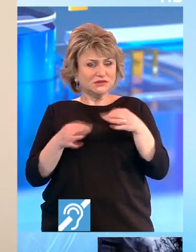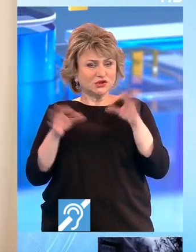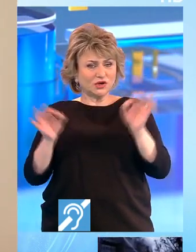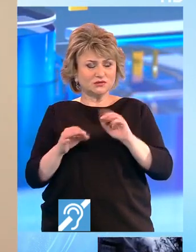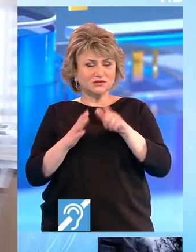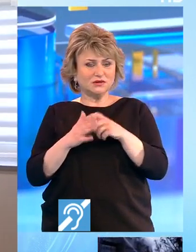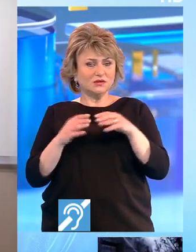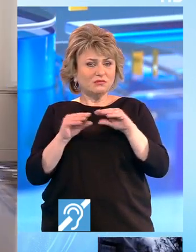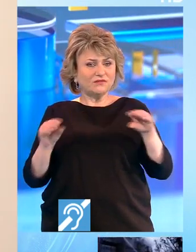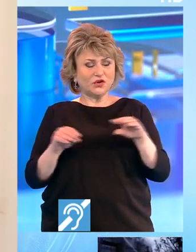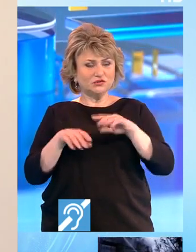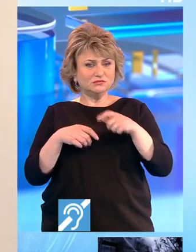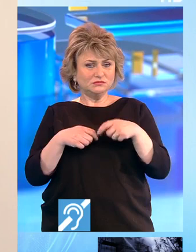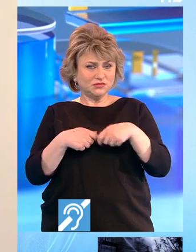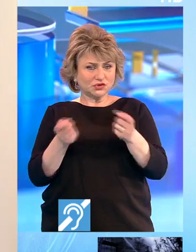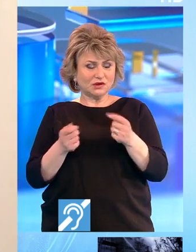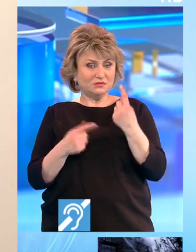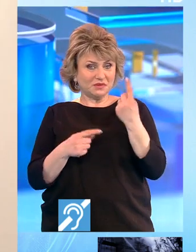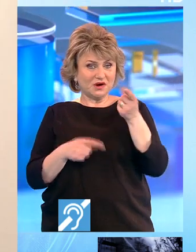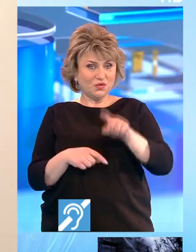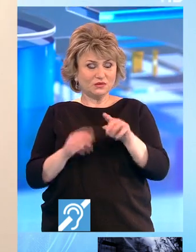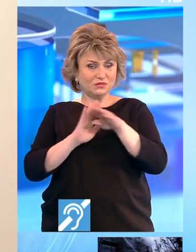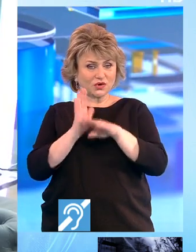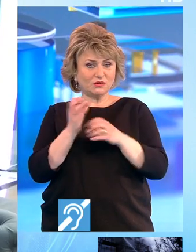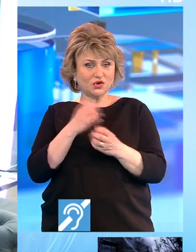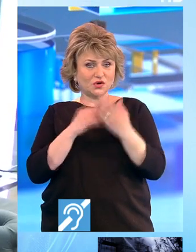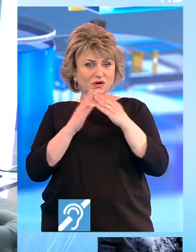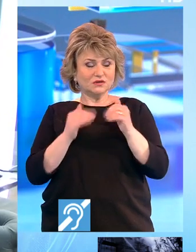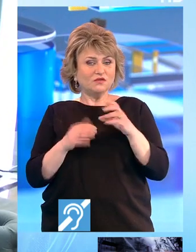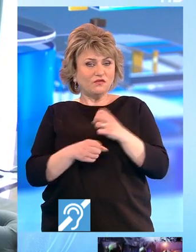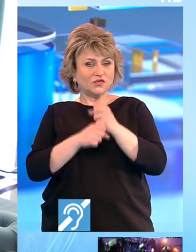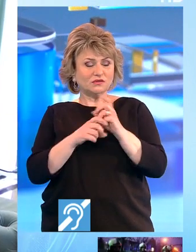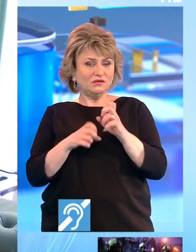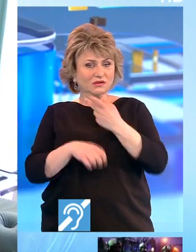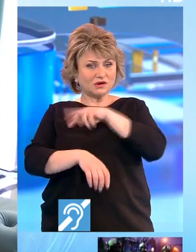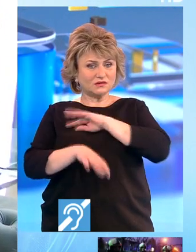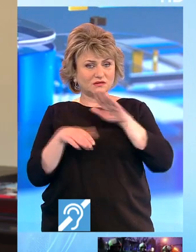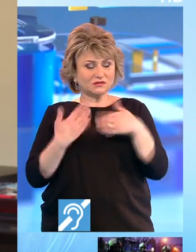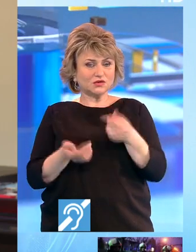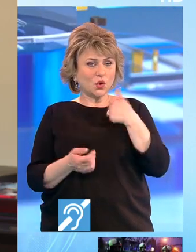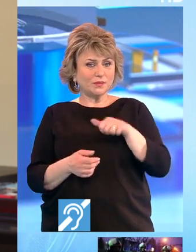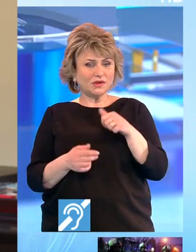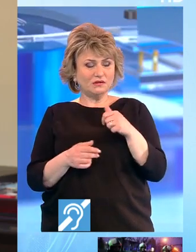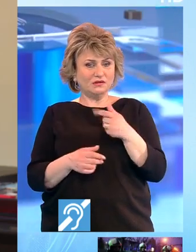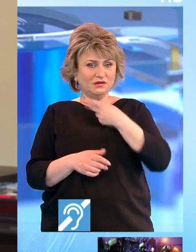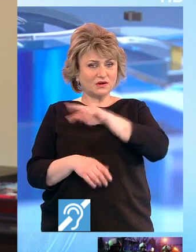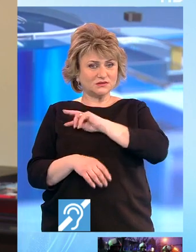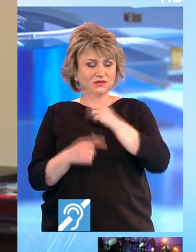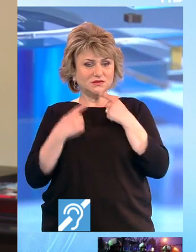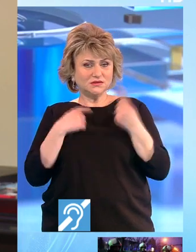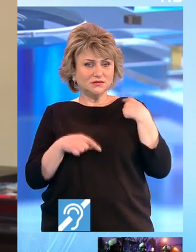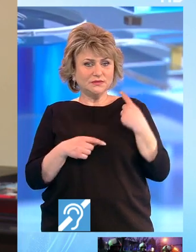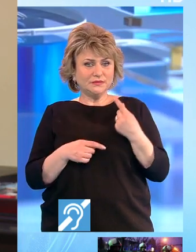% din plafonul total. În prima lună de la lansarea programului Noua Casa, fondul de garantare a acordat 1000 de garanții. Anul trecut primeam